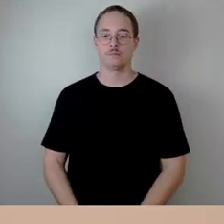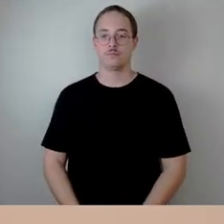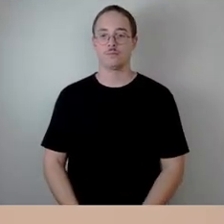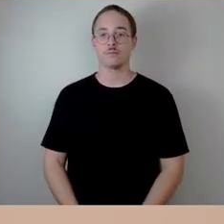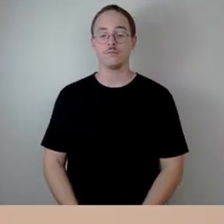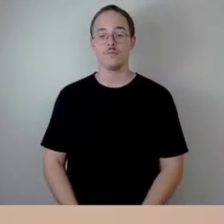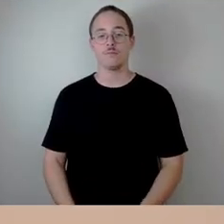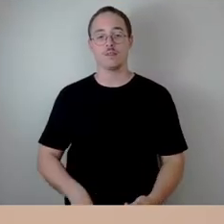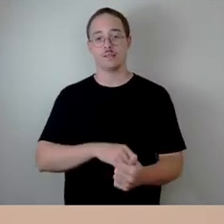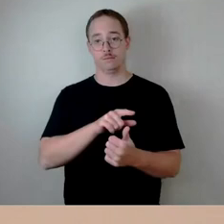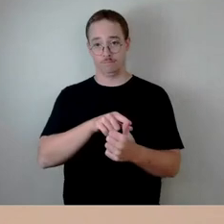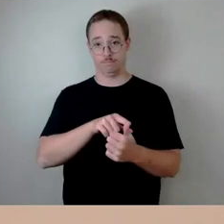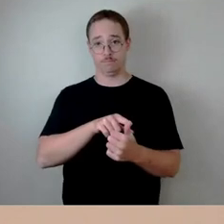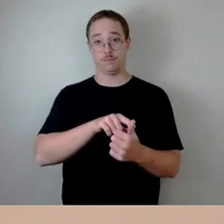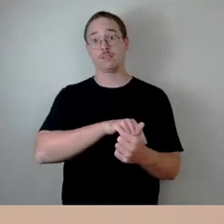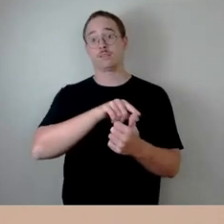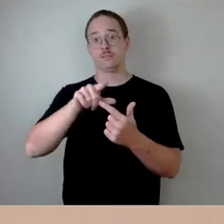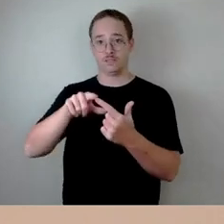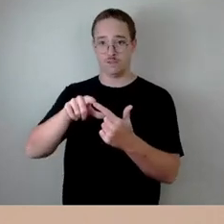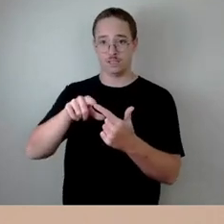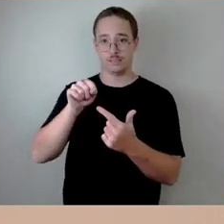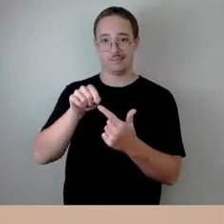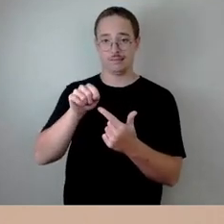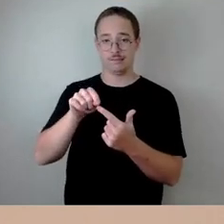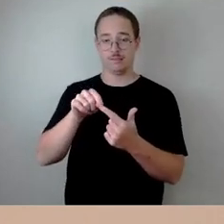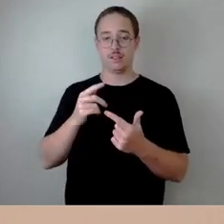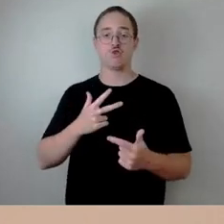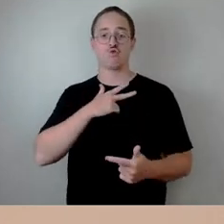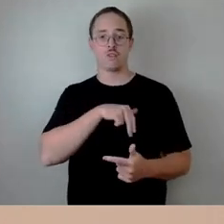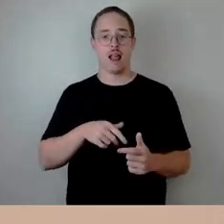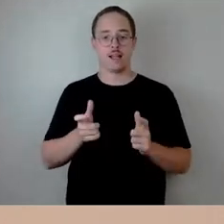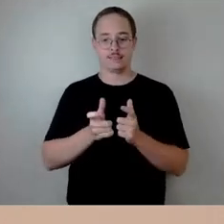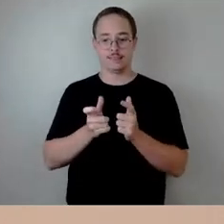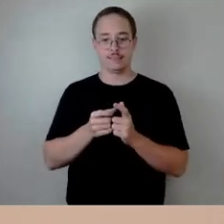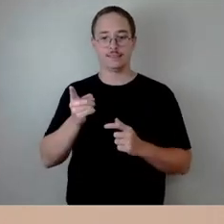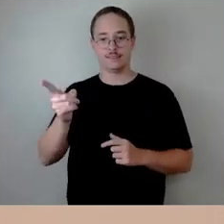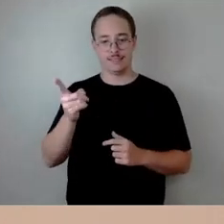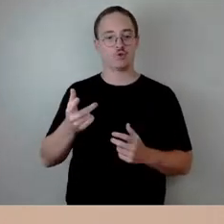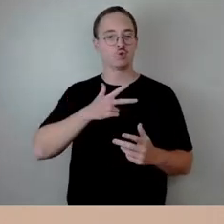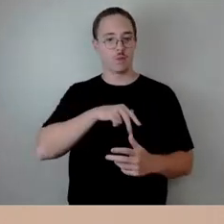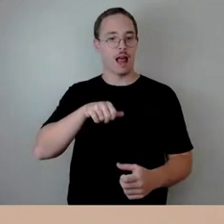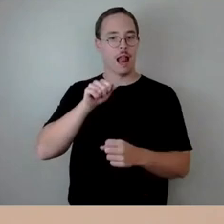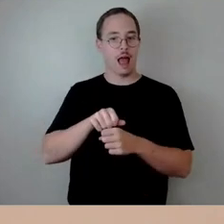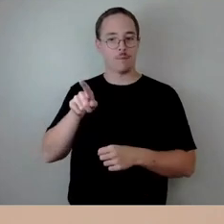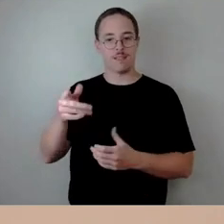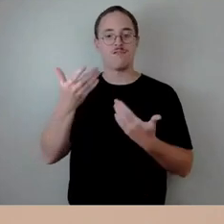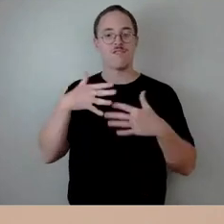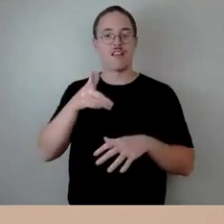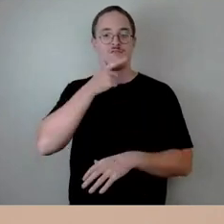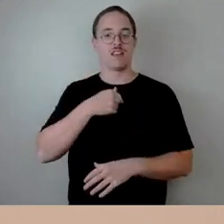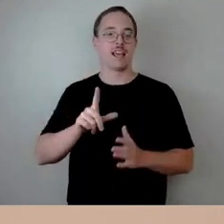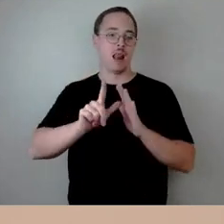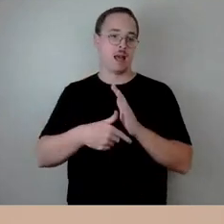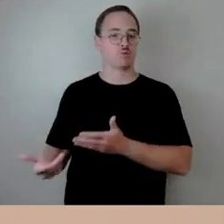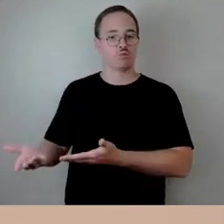eine von zwei freiwilligen Leistungen im Sozialamt. Und Sie wissen, wie hoch unser Etat ist, den wir